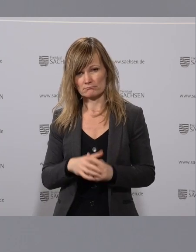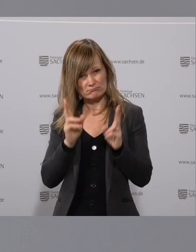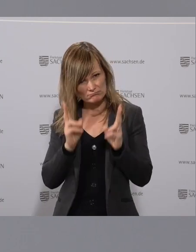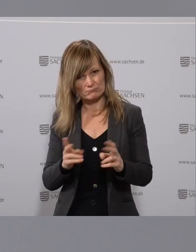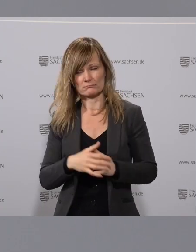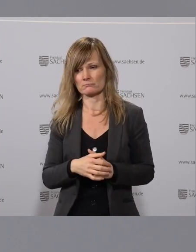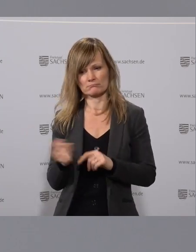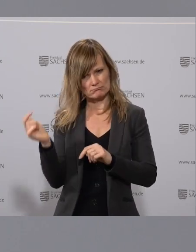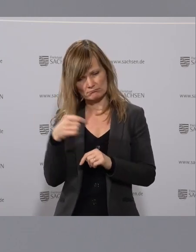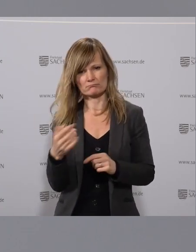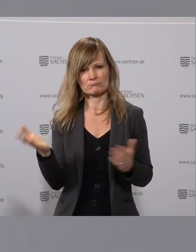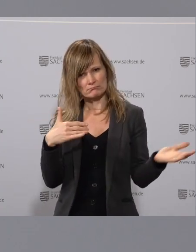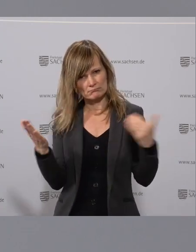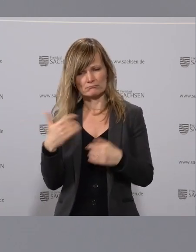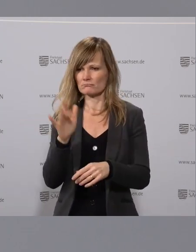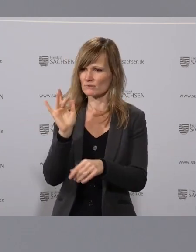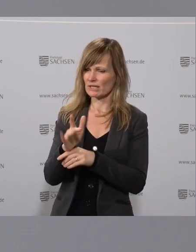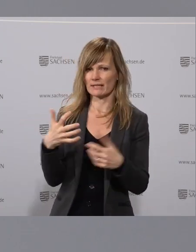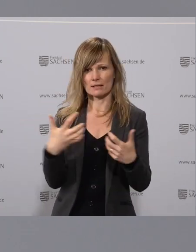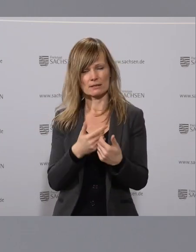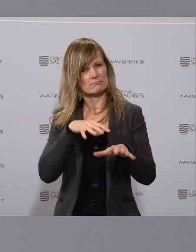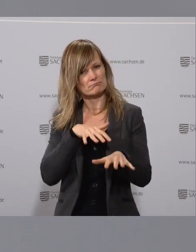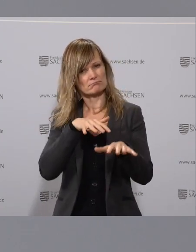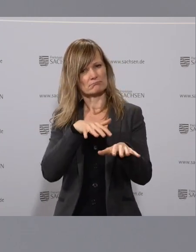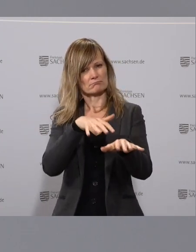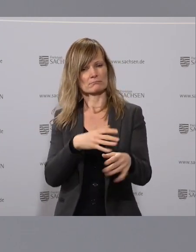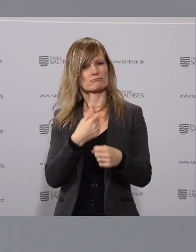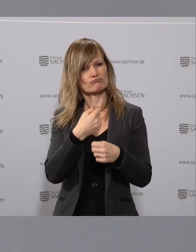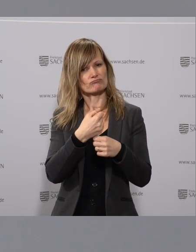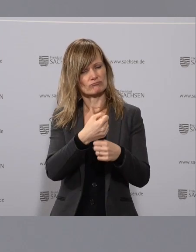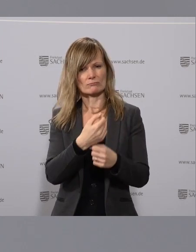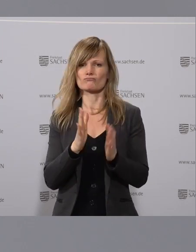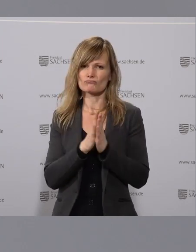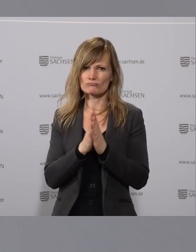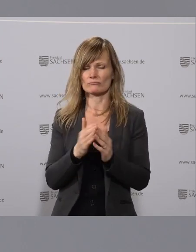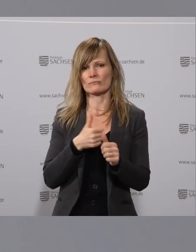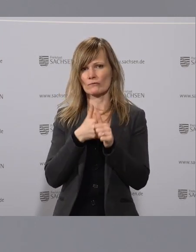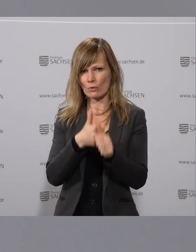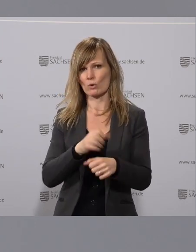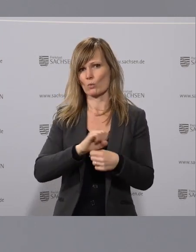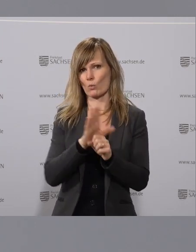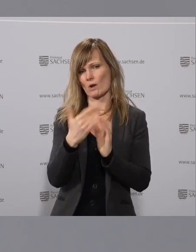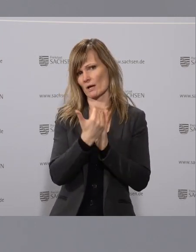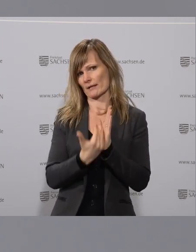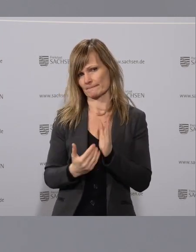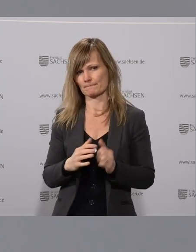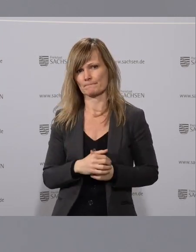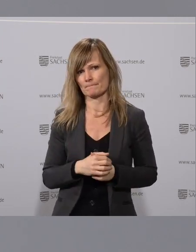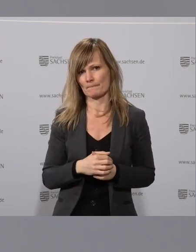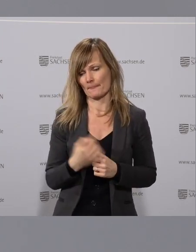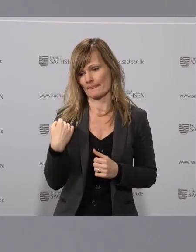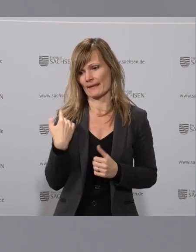Straße gehen, gegen den Krieg demonstrieren. Aber sie sollen sich bitte auch an die Corona-Auflagen halten. Ich habe ja vorhin die schnelle